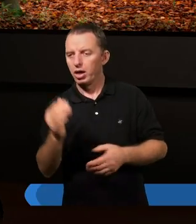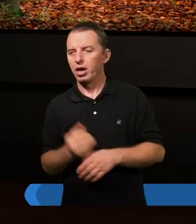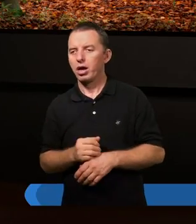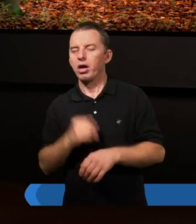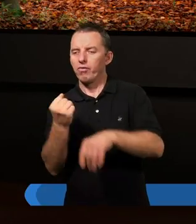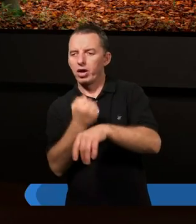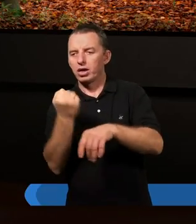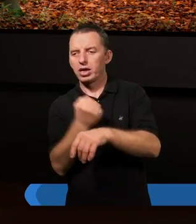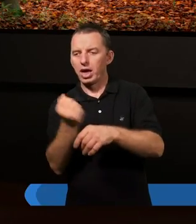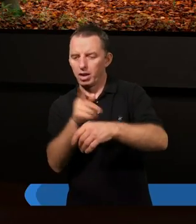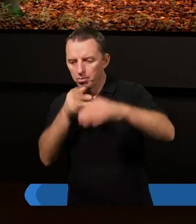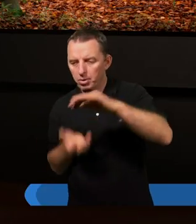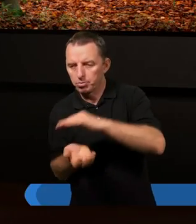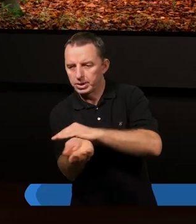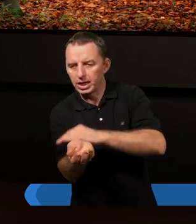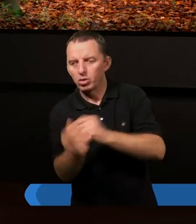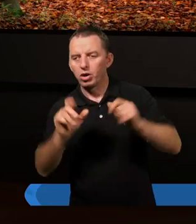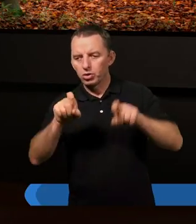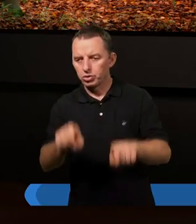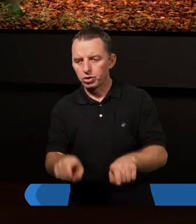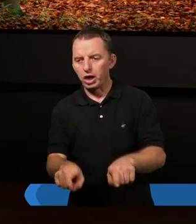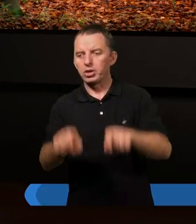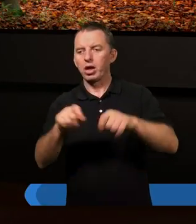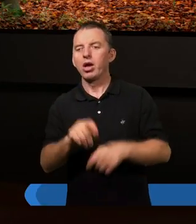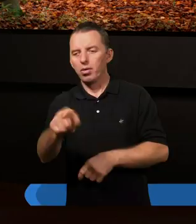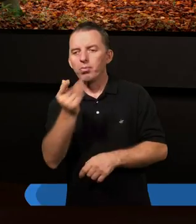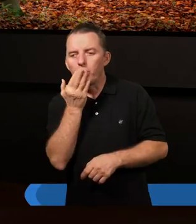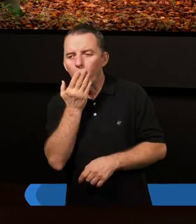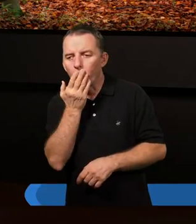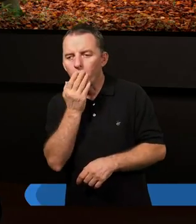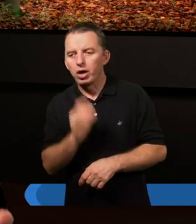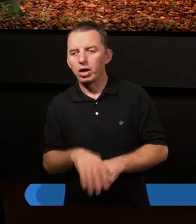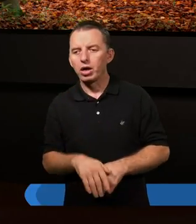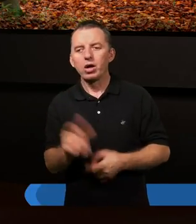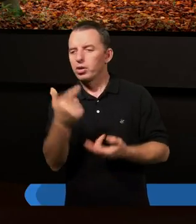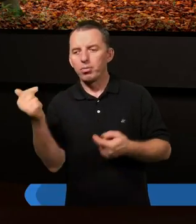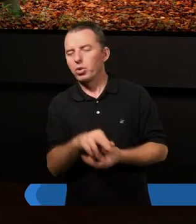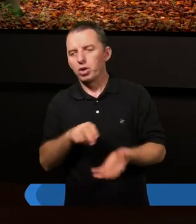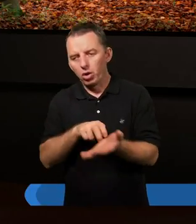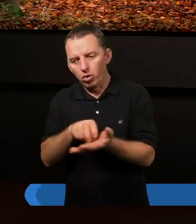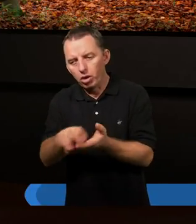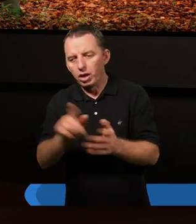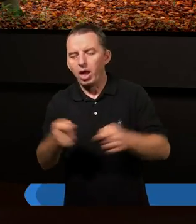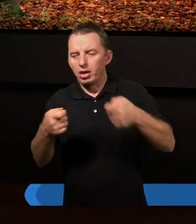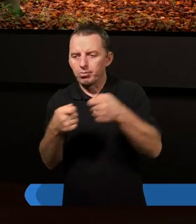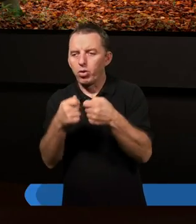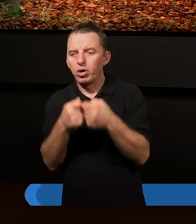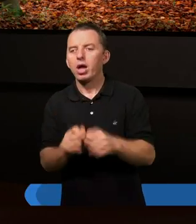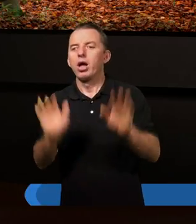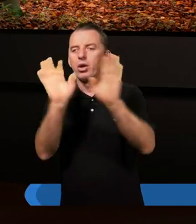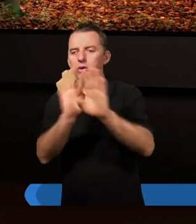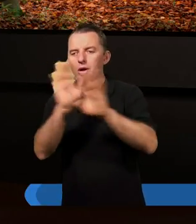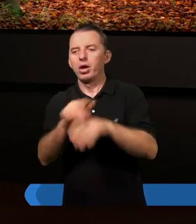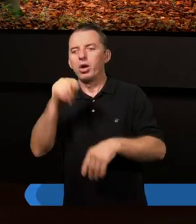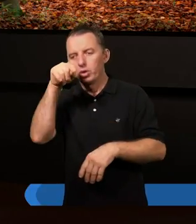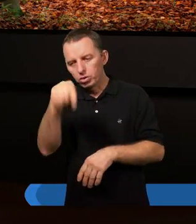blisko piecu, siedział, no a on mówił, ja tam nie muszę chodzić na wspólne nabożeństwa, ja